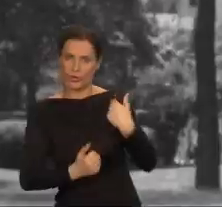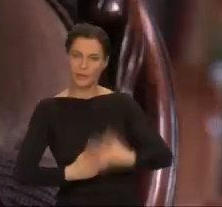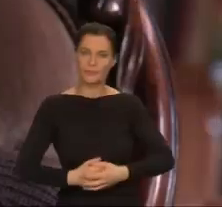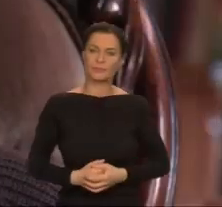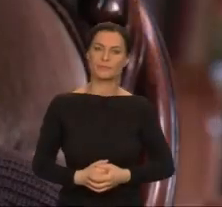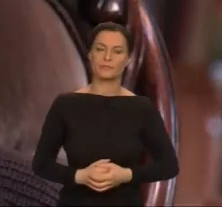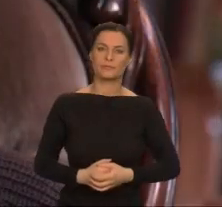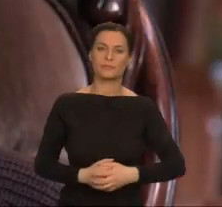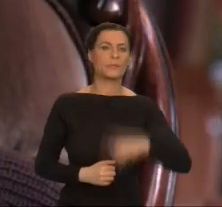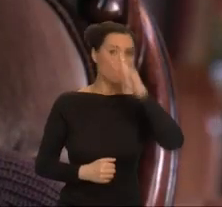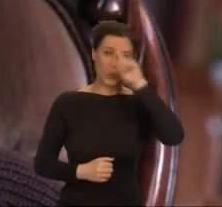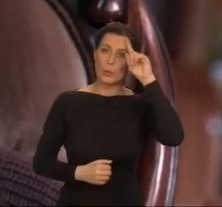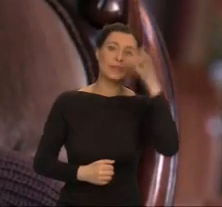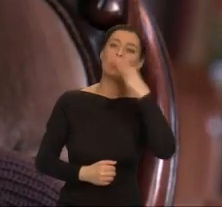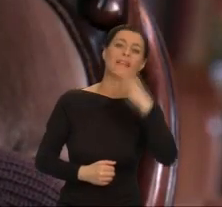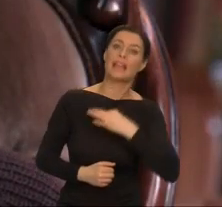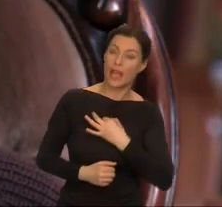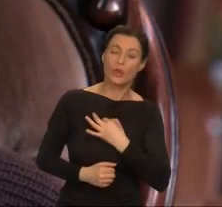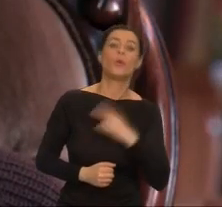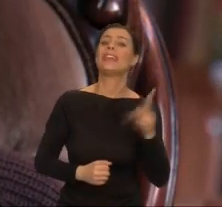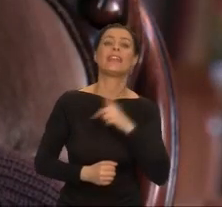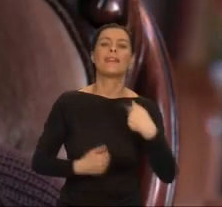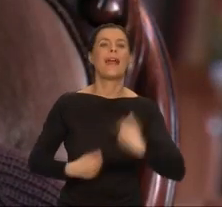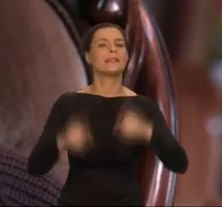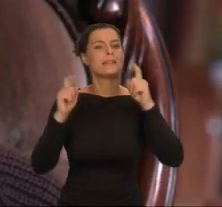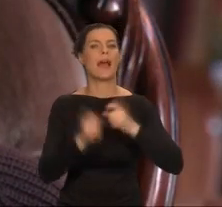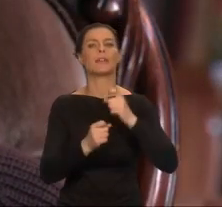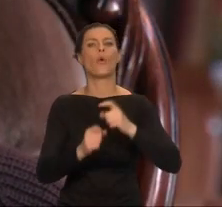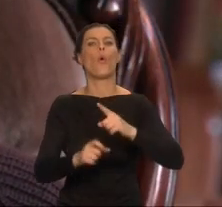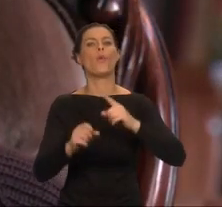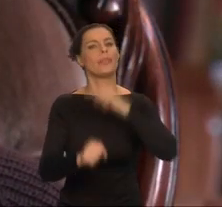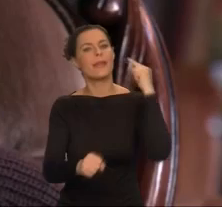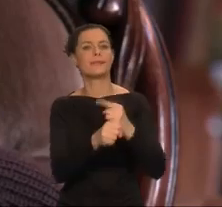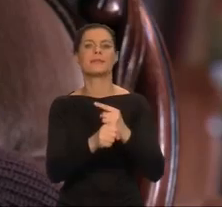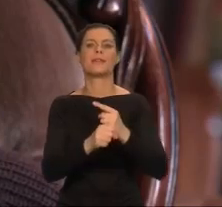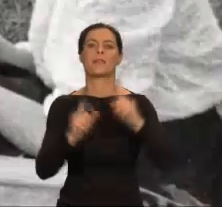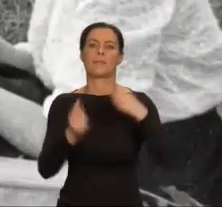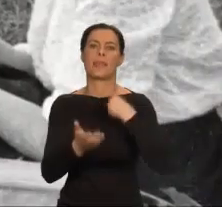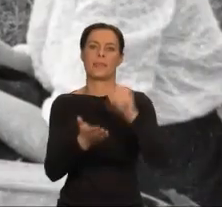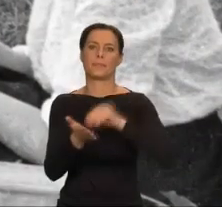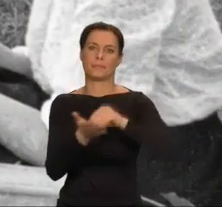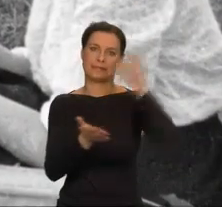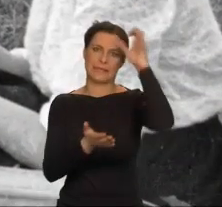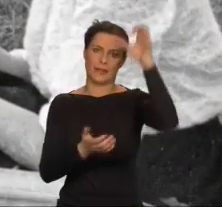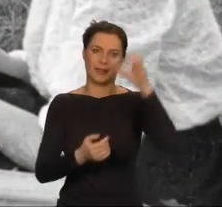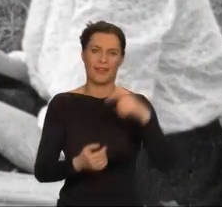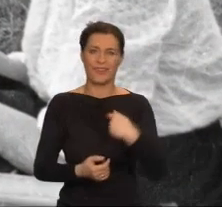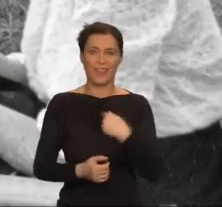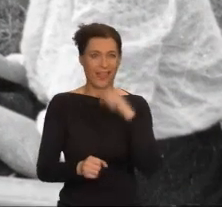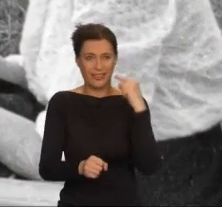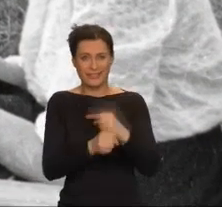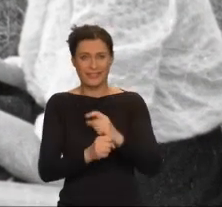Ludzie często pytają, kiedy postanowiłam zostać pisarką. Nigdy. Po prostu pisałam.